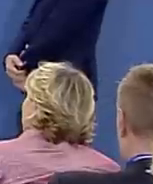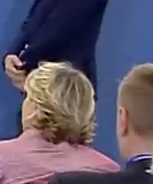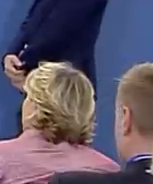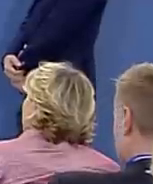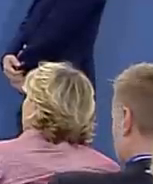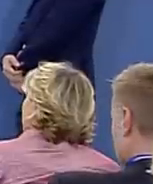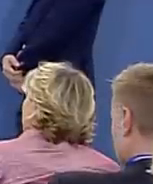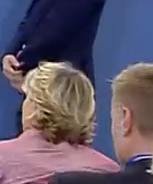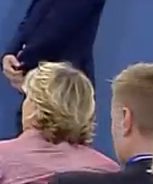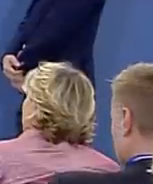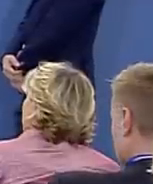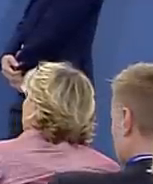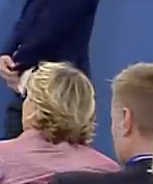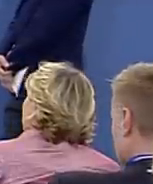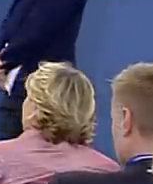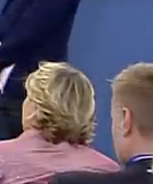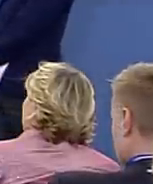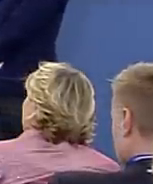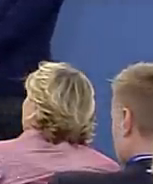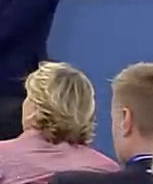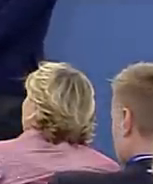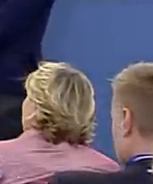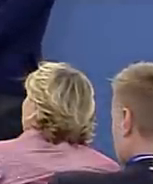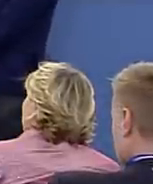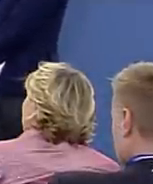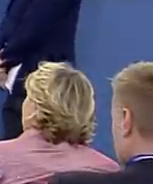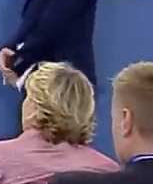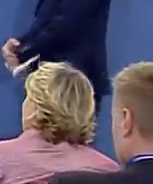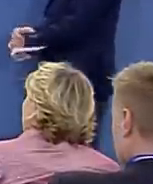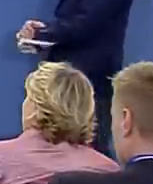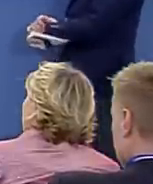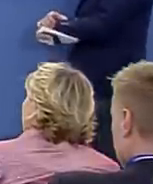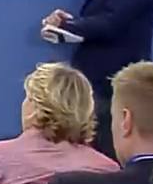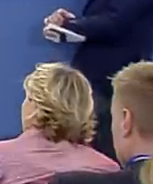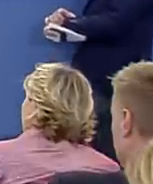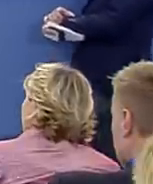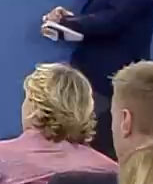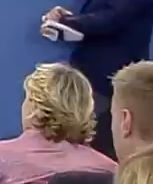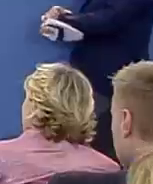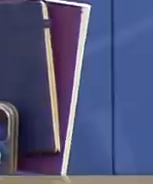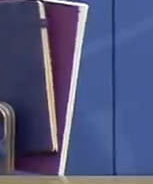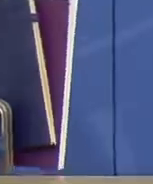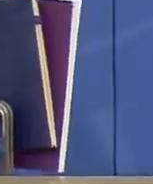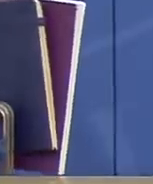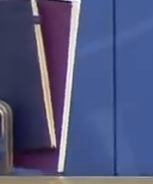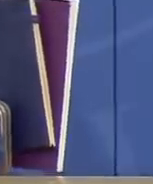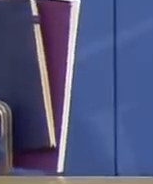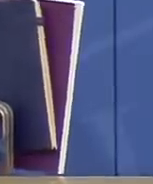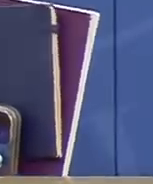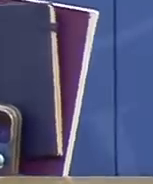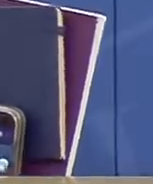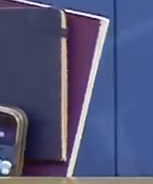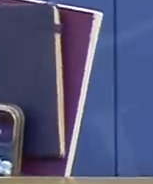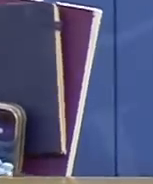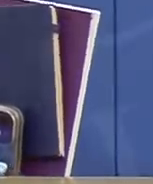ordine pubblico, se ci sono violazioni di reati bisogna intervenire ovunque, anche in questo caso per quello che mi riguarda, ma questo lo deve valutare il Ministero degli Interni. Politicamente